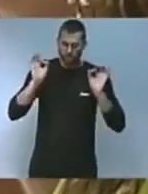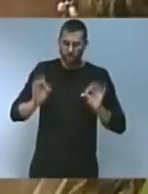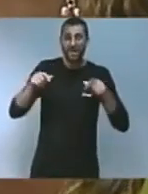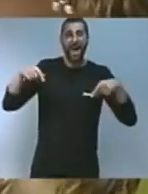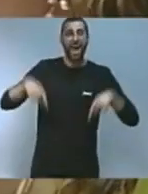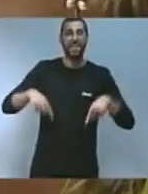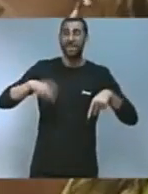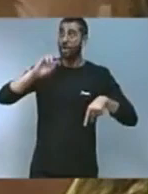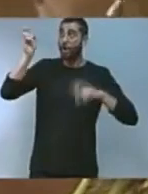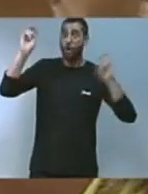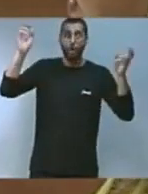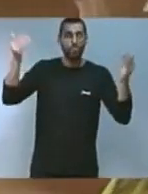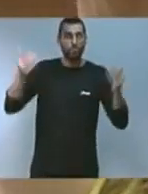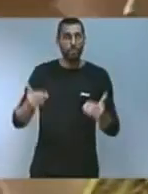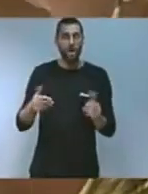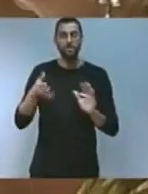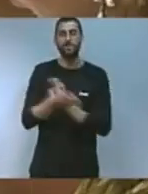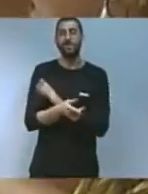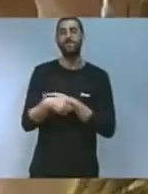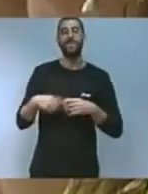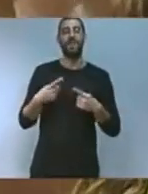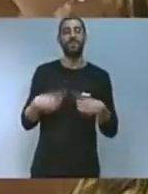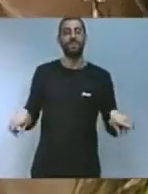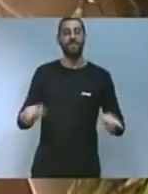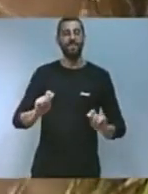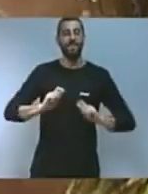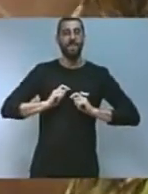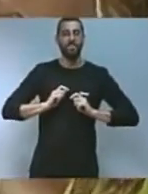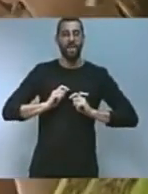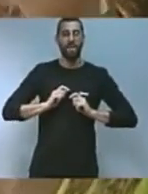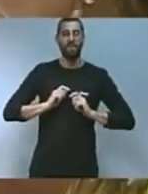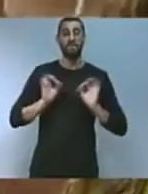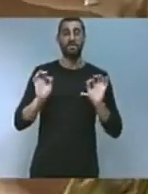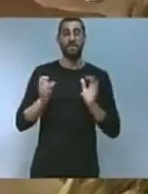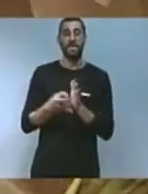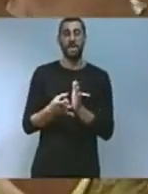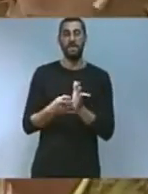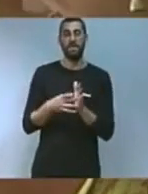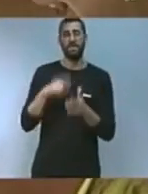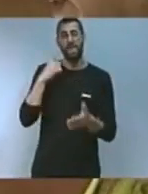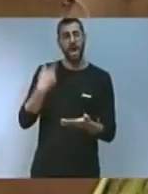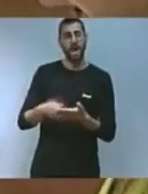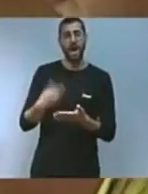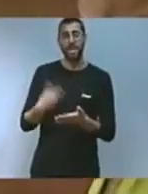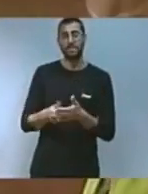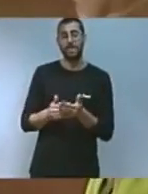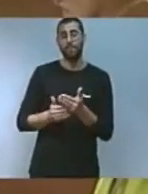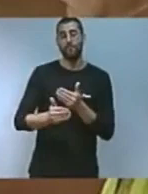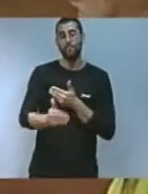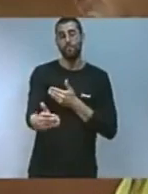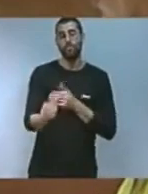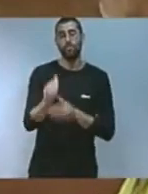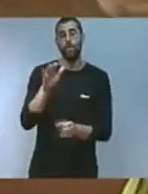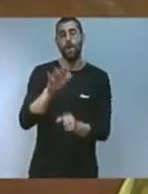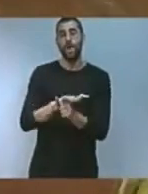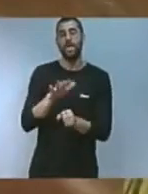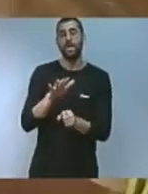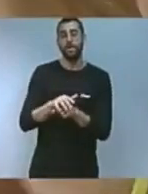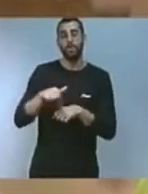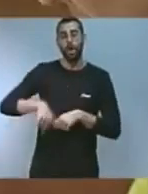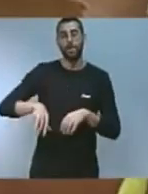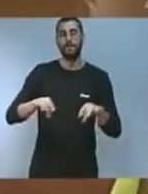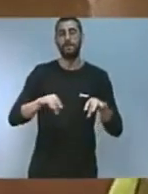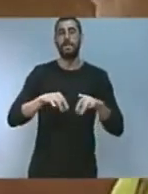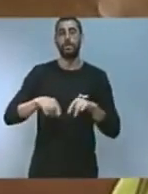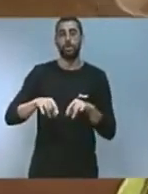ens donen un plus diferencial de qualitat i que hem de garantir siguen el futur del camp al nostre territori tenim